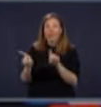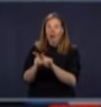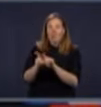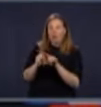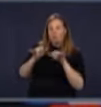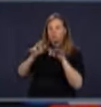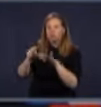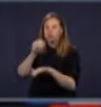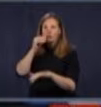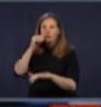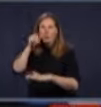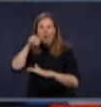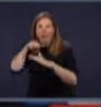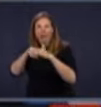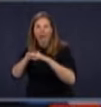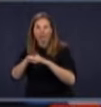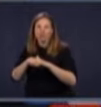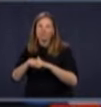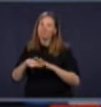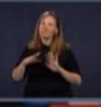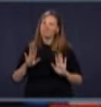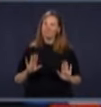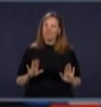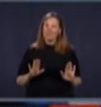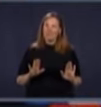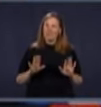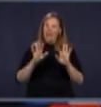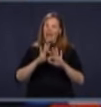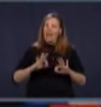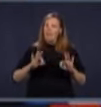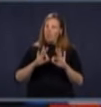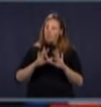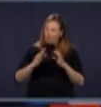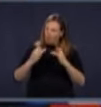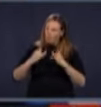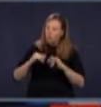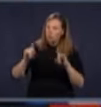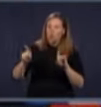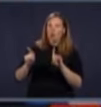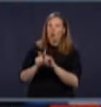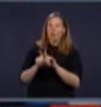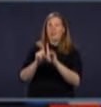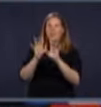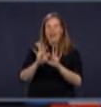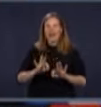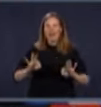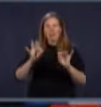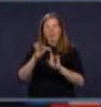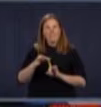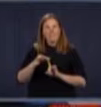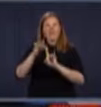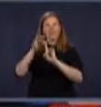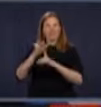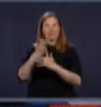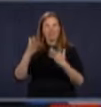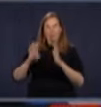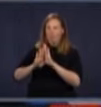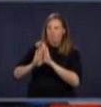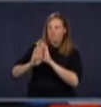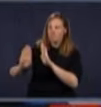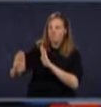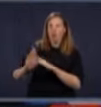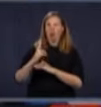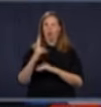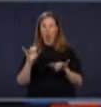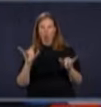pas, n'oubliez pas, c'est vraiment le 2 m qui est important. Le lavage des mains, des objets avant, le port du